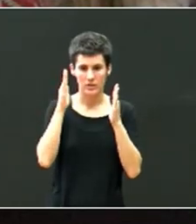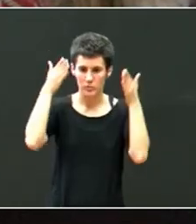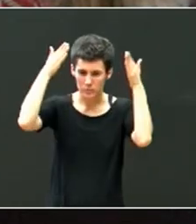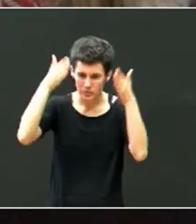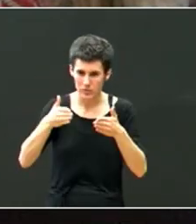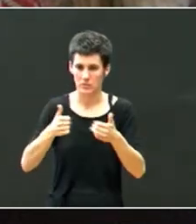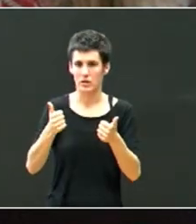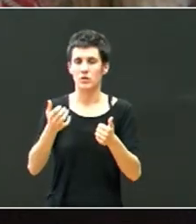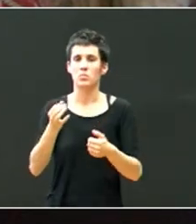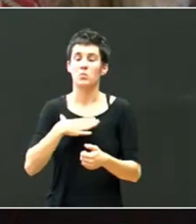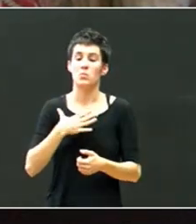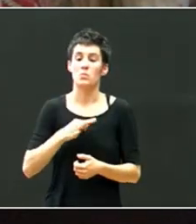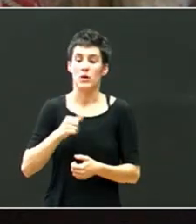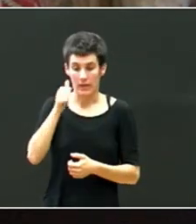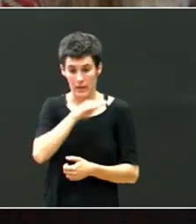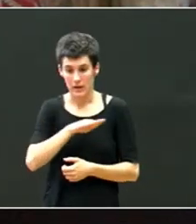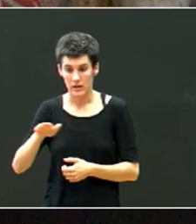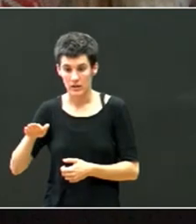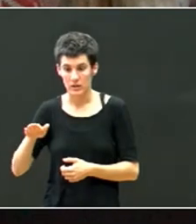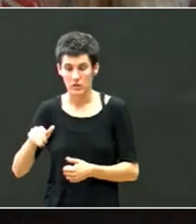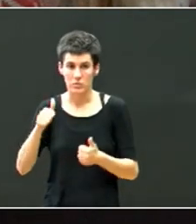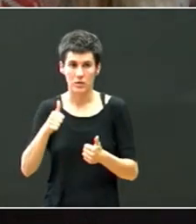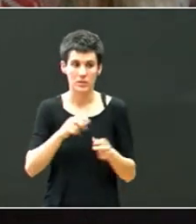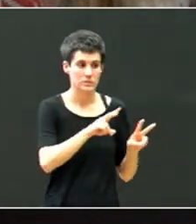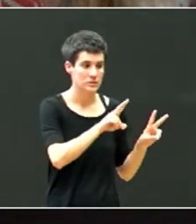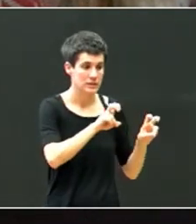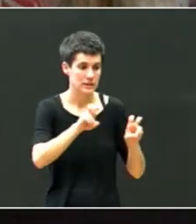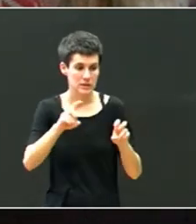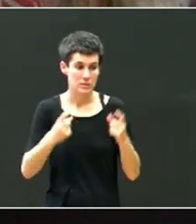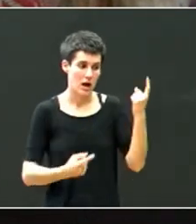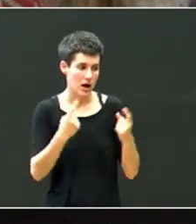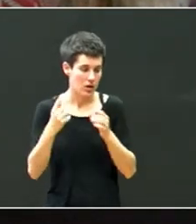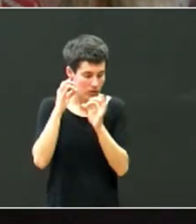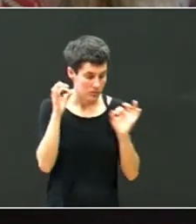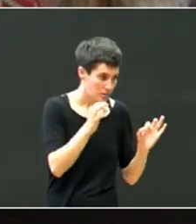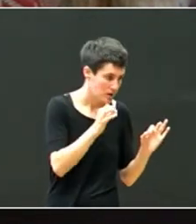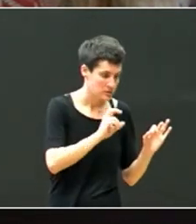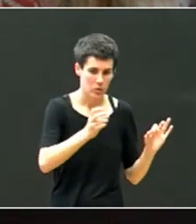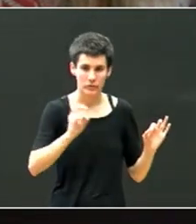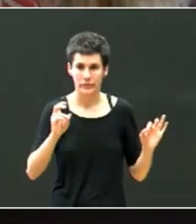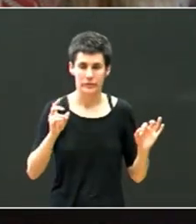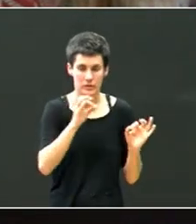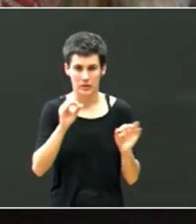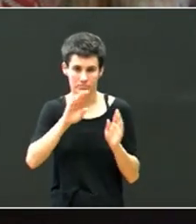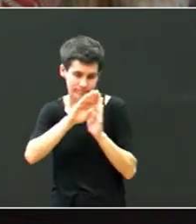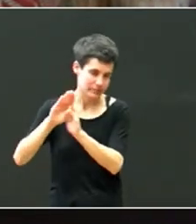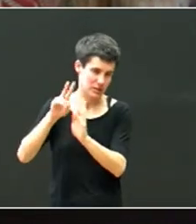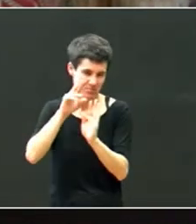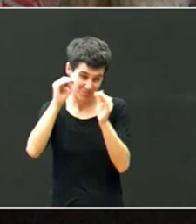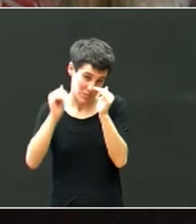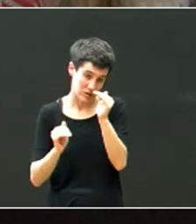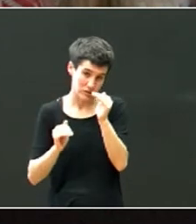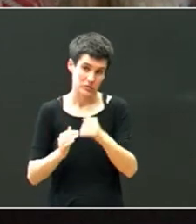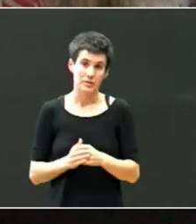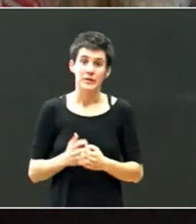bela gauza batxutan, eta ezbeste gauza batxutan, bueno, hori, lehen entzuma dugu ondo, eta adi gombagara, hornek esan dagoen moduan,